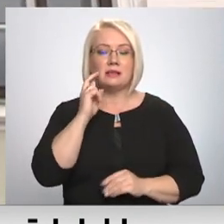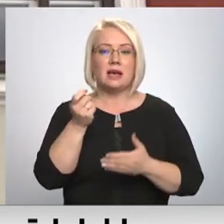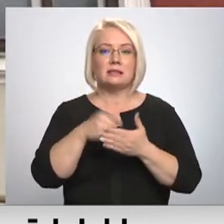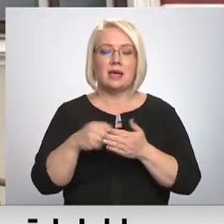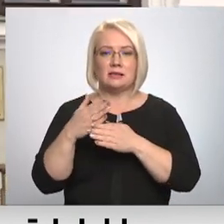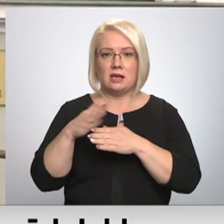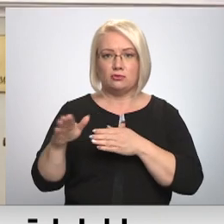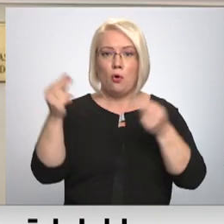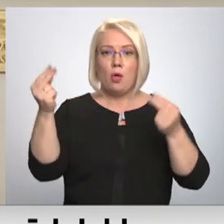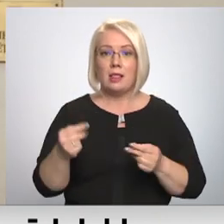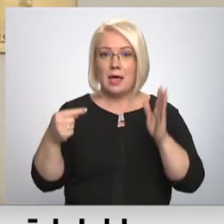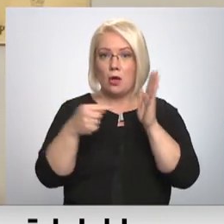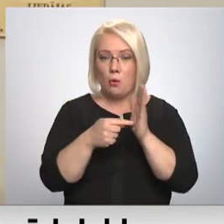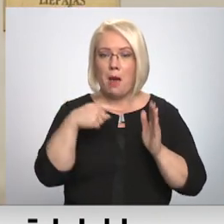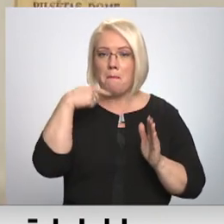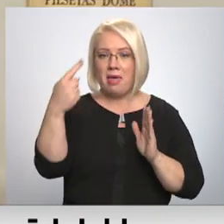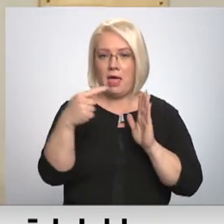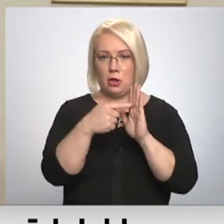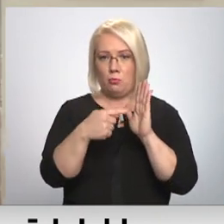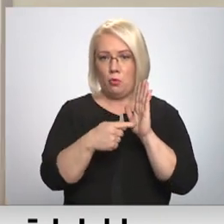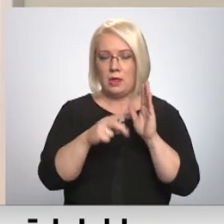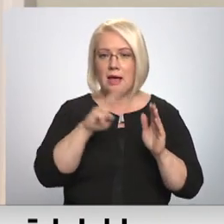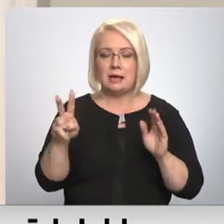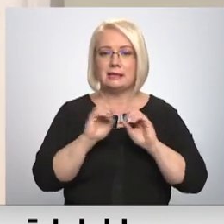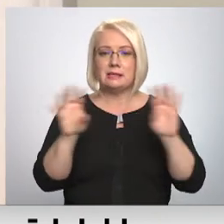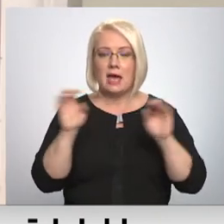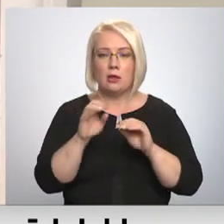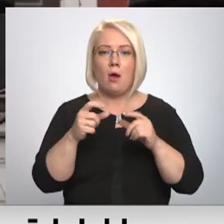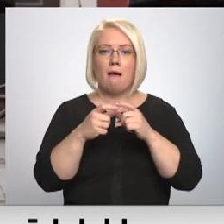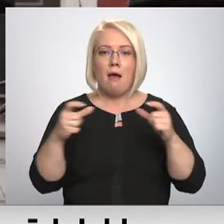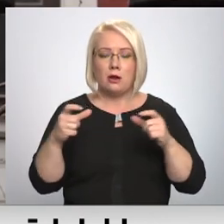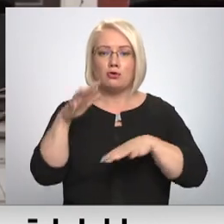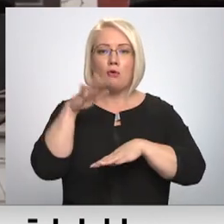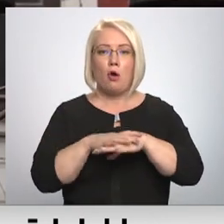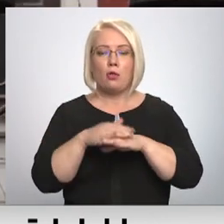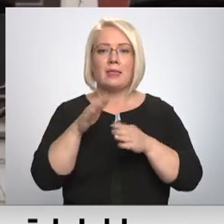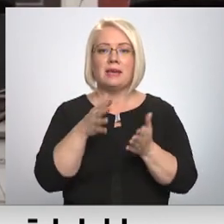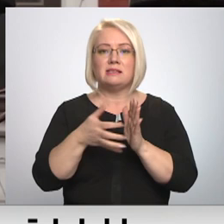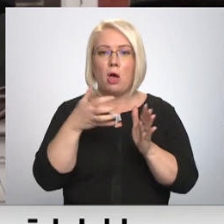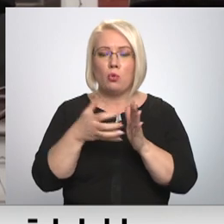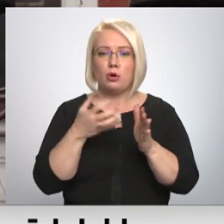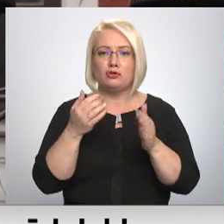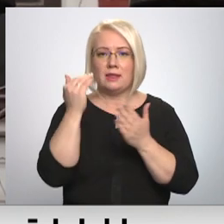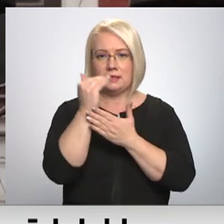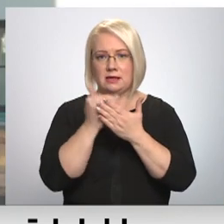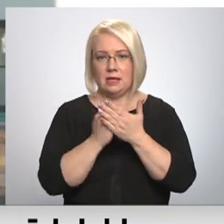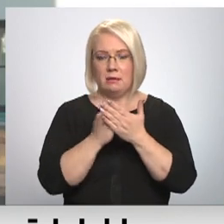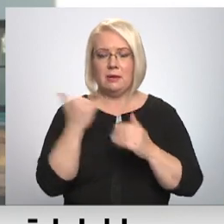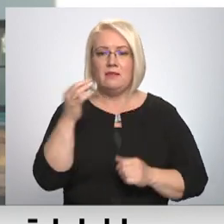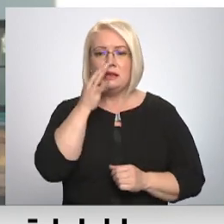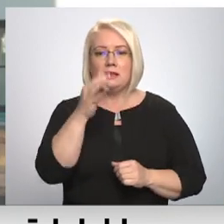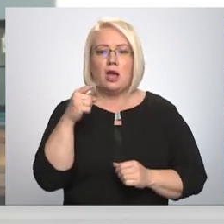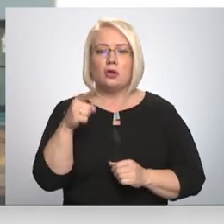līgumā ir norādīti punkti, kas izskaidro kartas un konta lietošanu un saistības. Ar šo kartu varēja gan šos